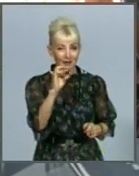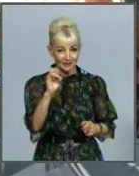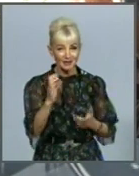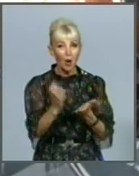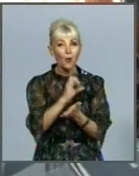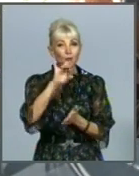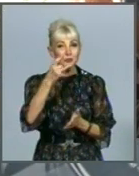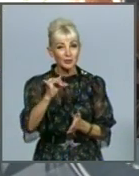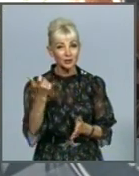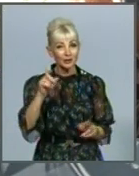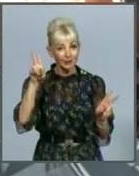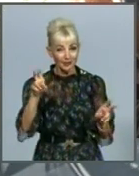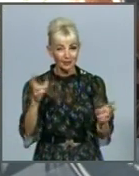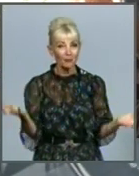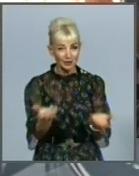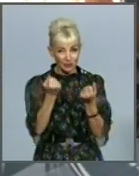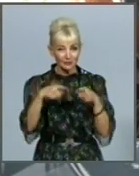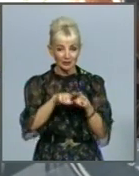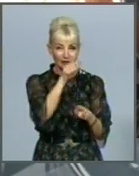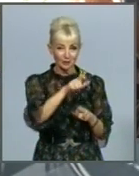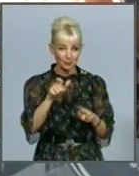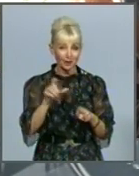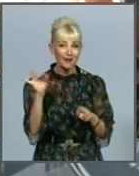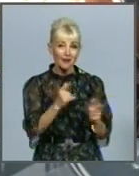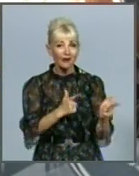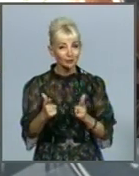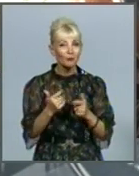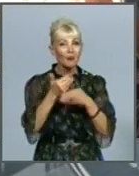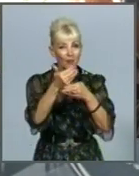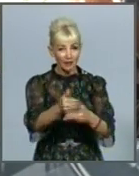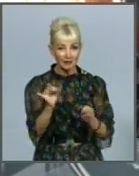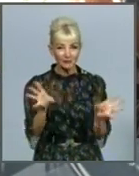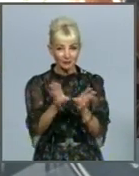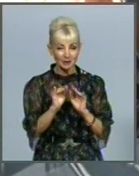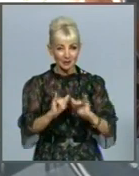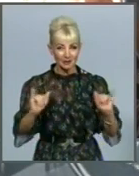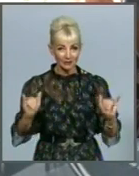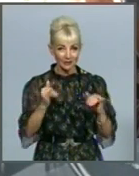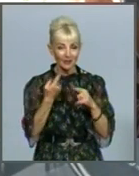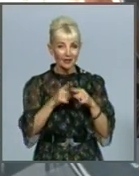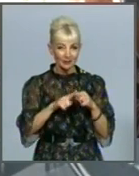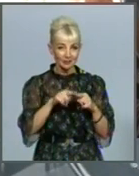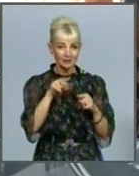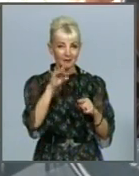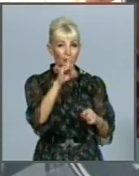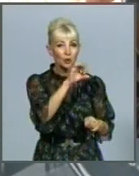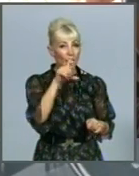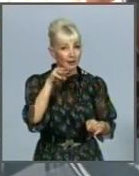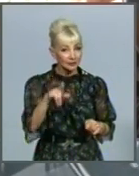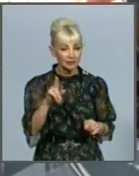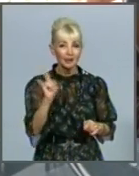їх і готовий всячески допомагати і разом розвивати ці проекти, щоб їх